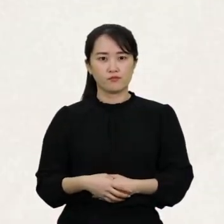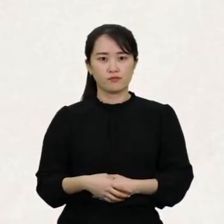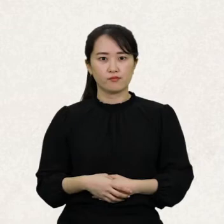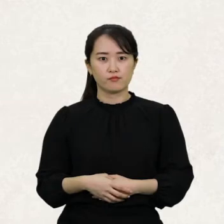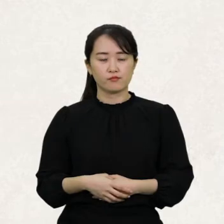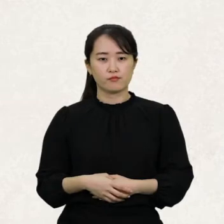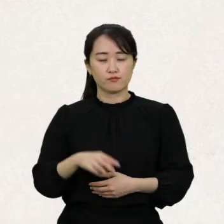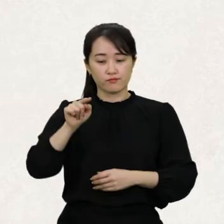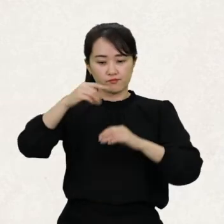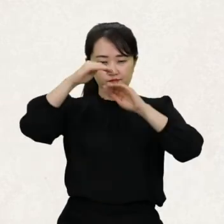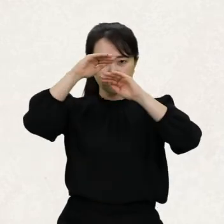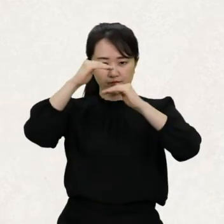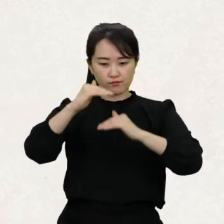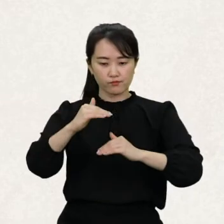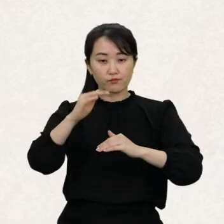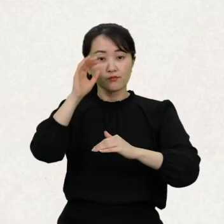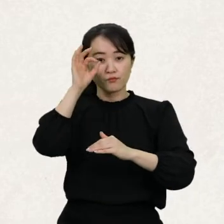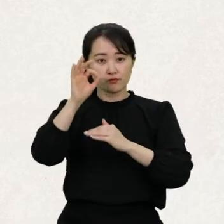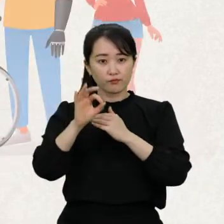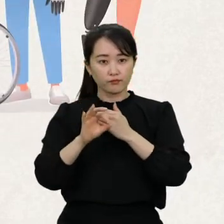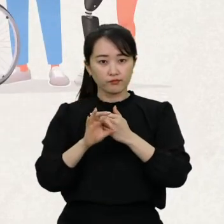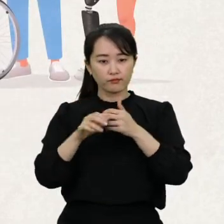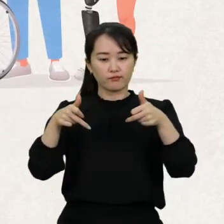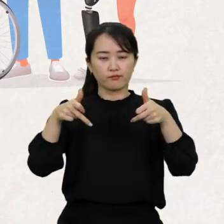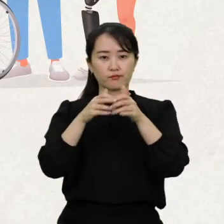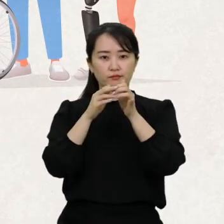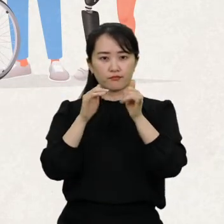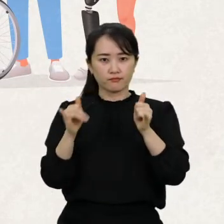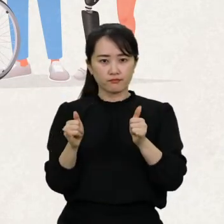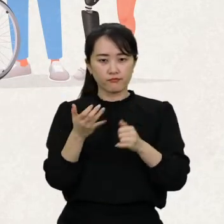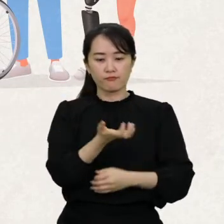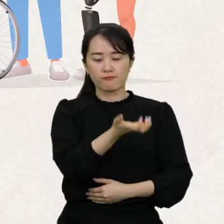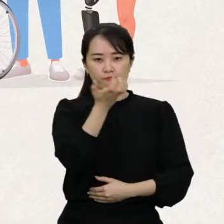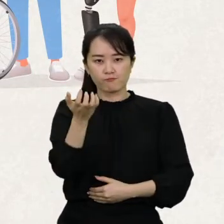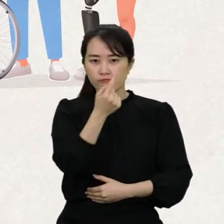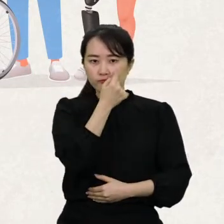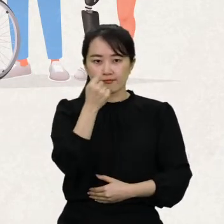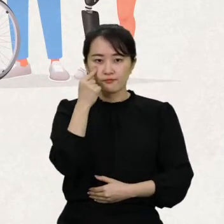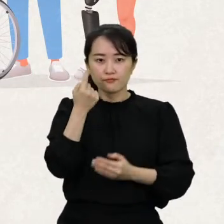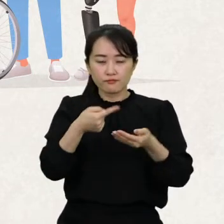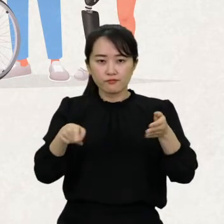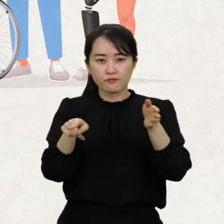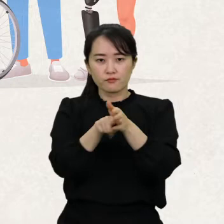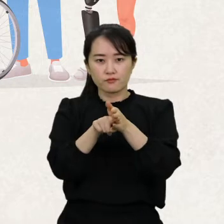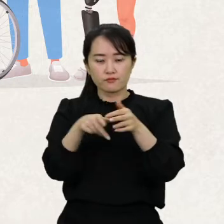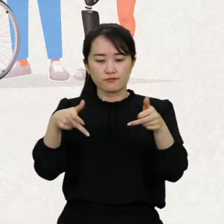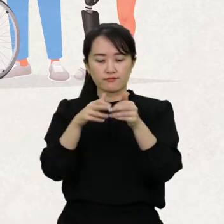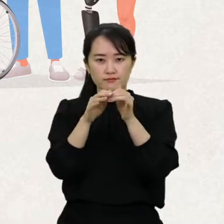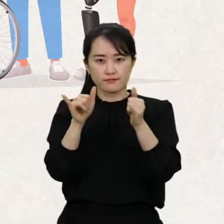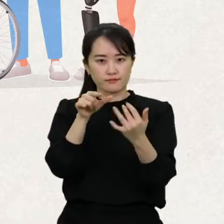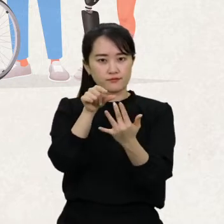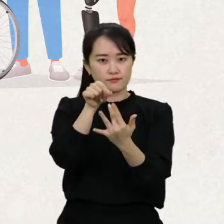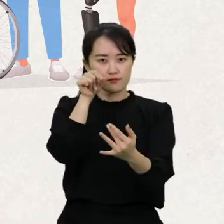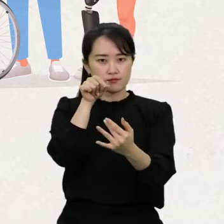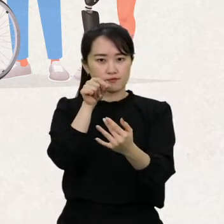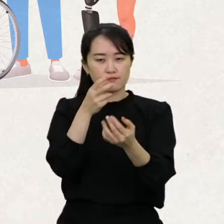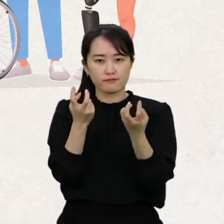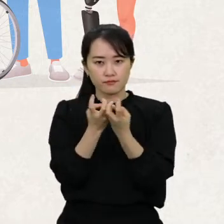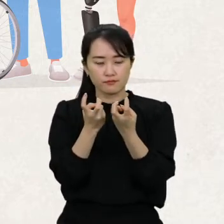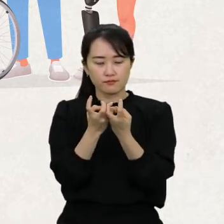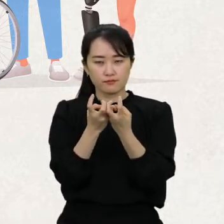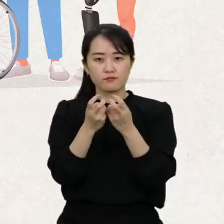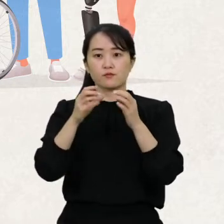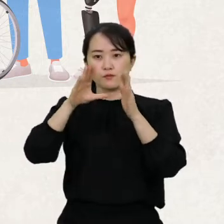그 내용을 자세히 살펴보면 장애인의 이동을 보장하기 위해 장애인이 선택한 방식과 시기에